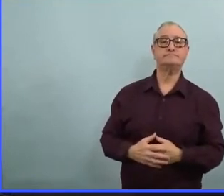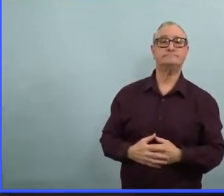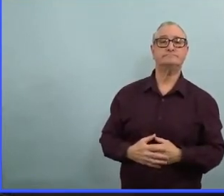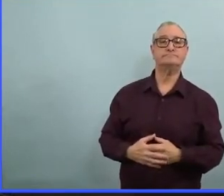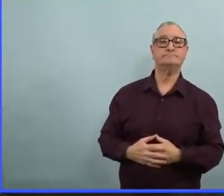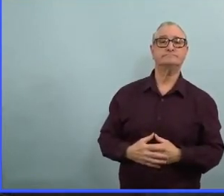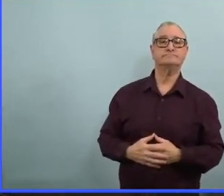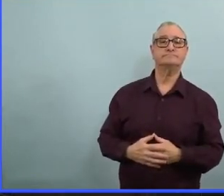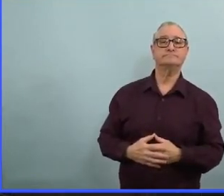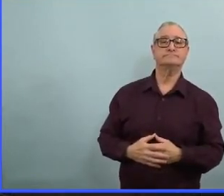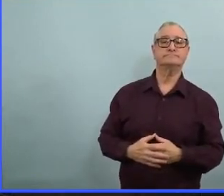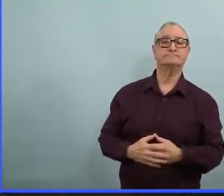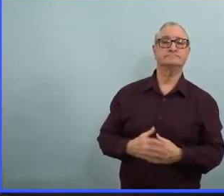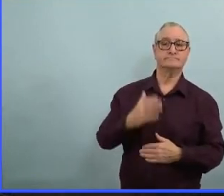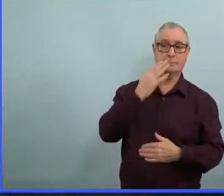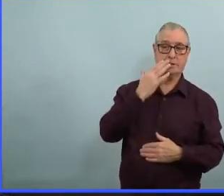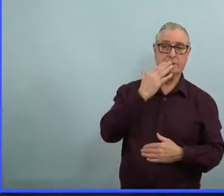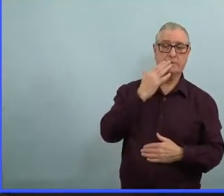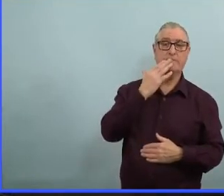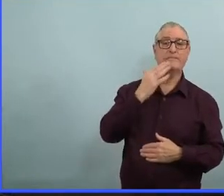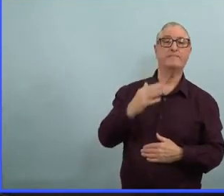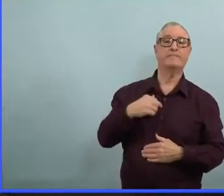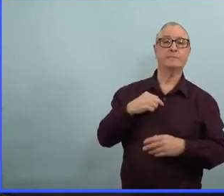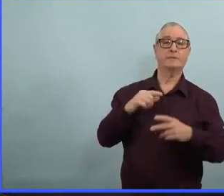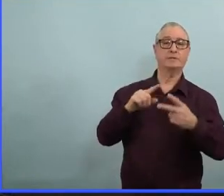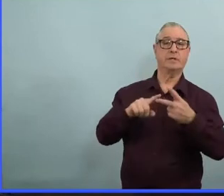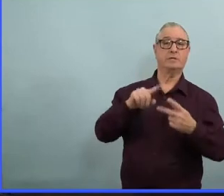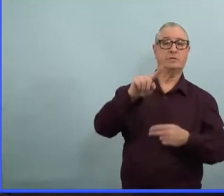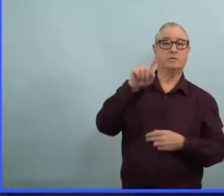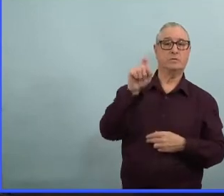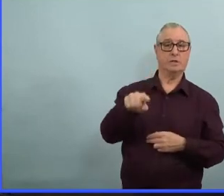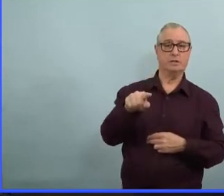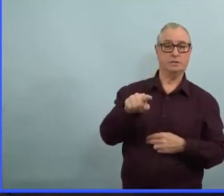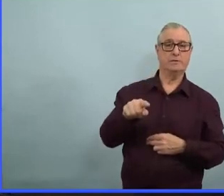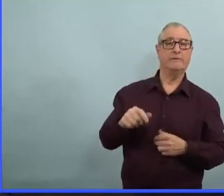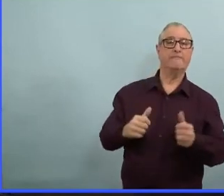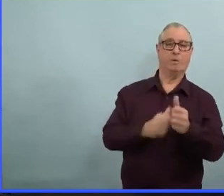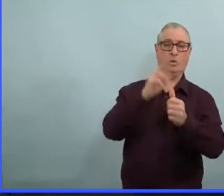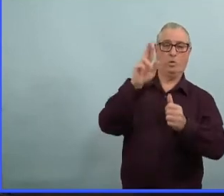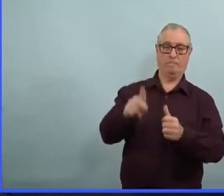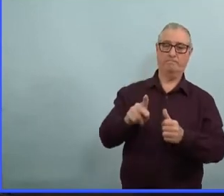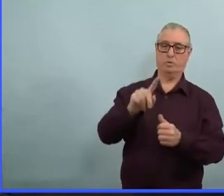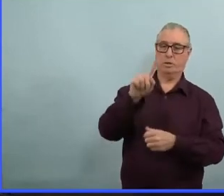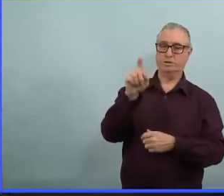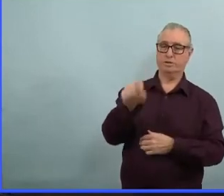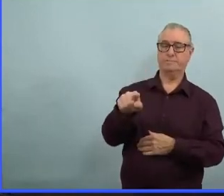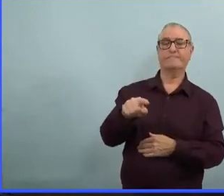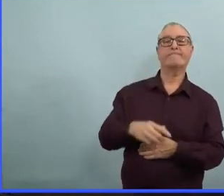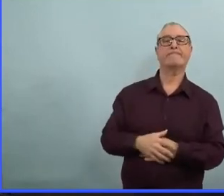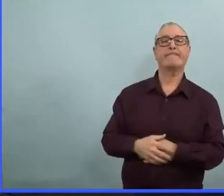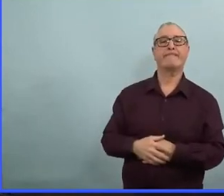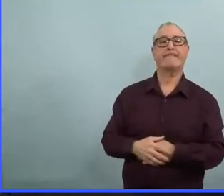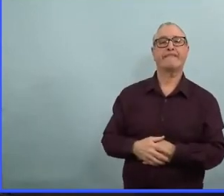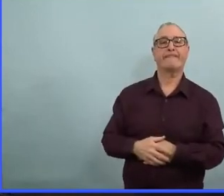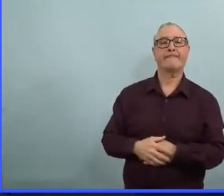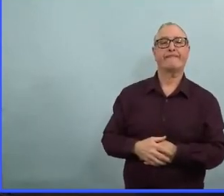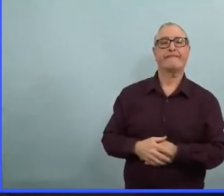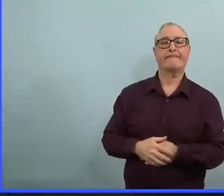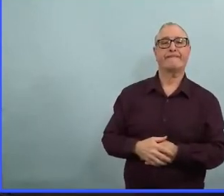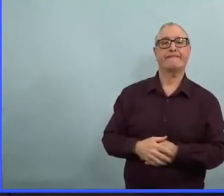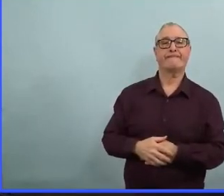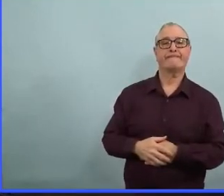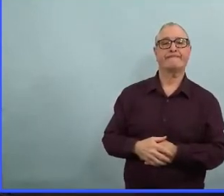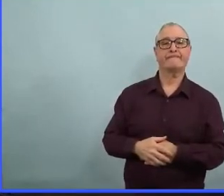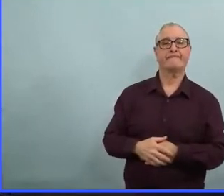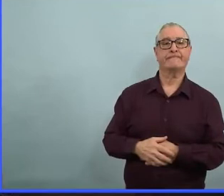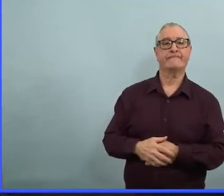Question de suivi lié à ça il y a beaucoup de gens qui ont posé des questions en disant que ça